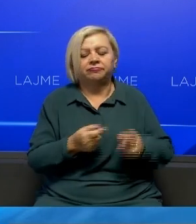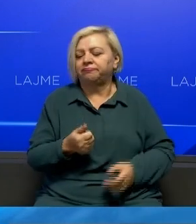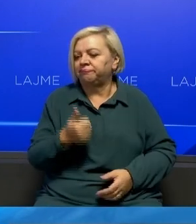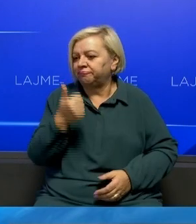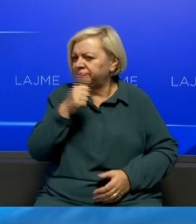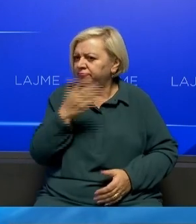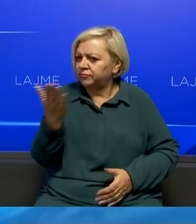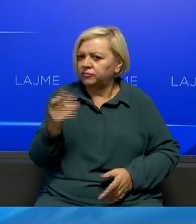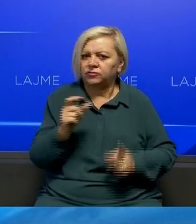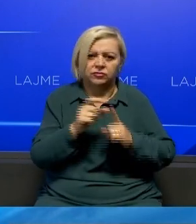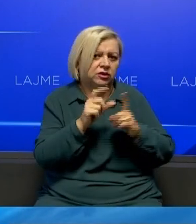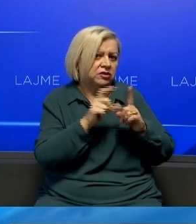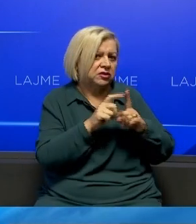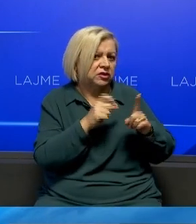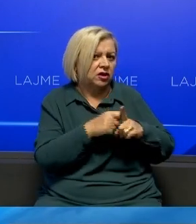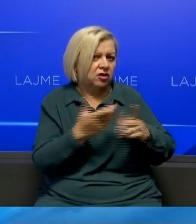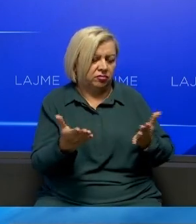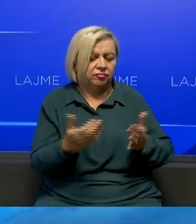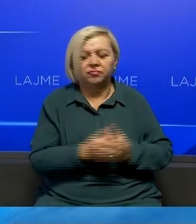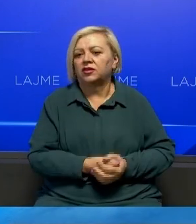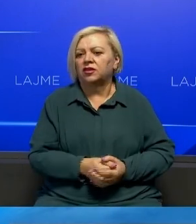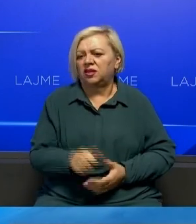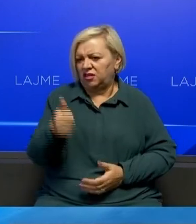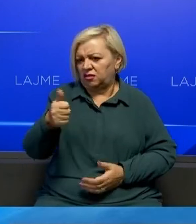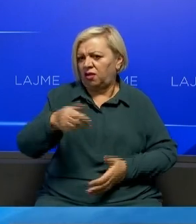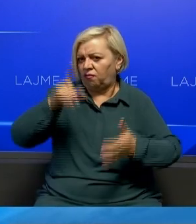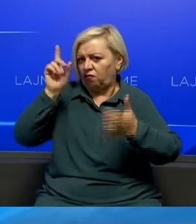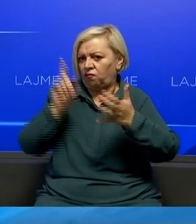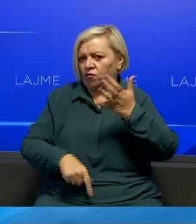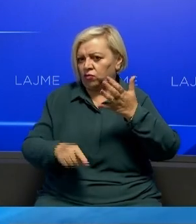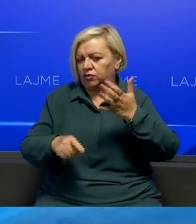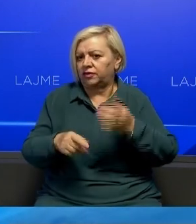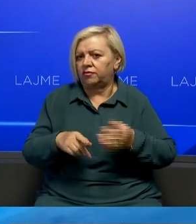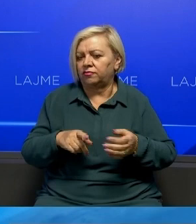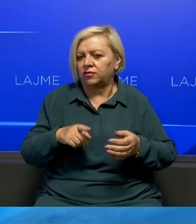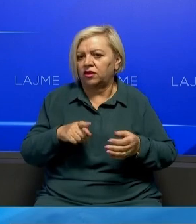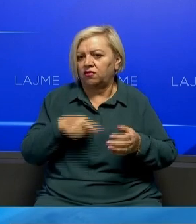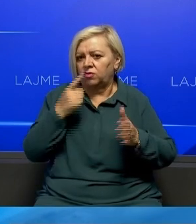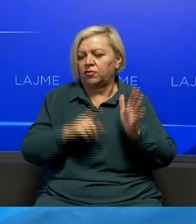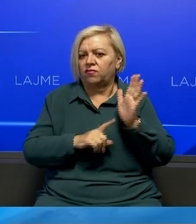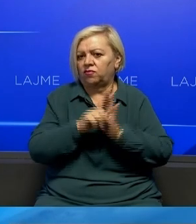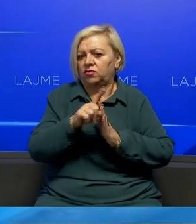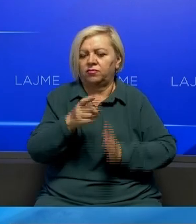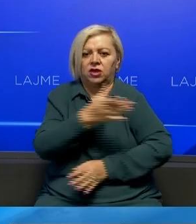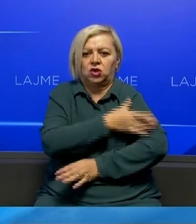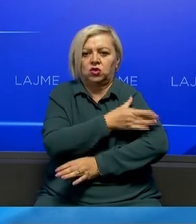votu si ka pëdëkëja Po ti këshë me qeni fundi Që këshë me full për vlerat e uqe kësë